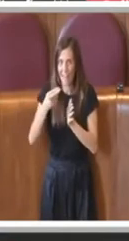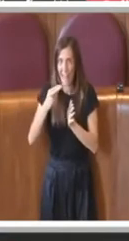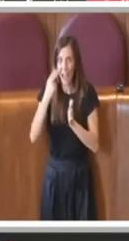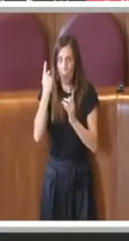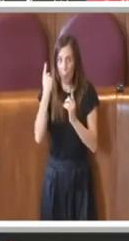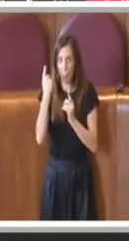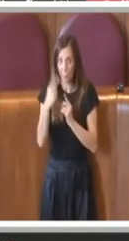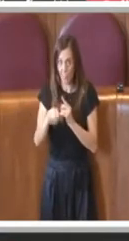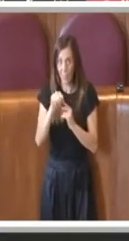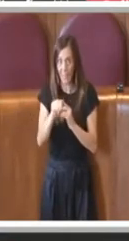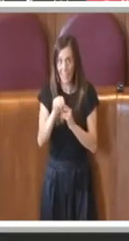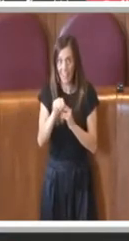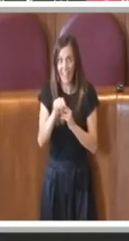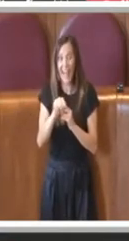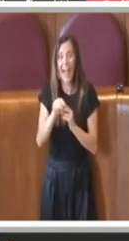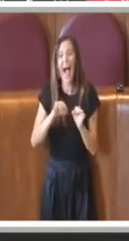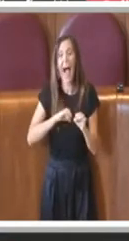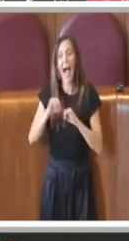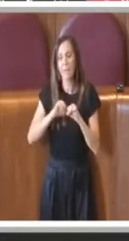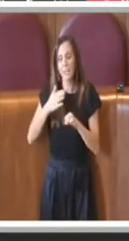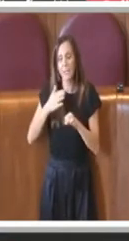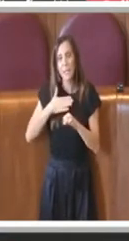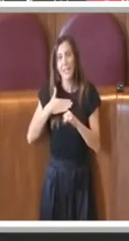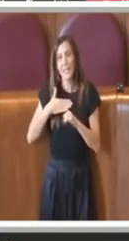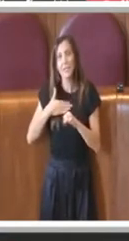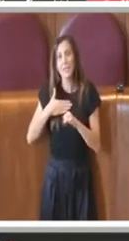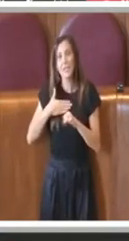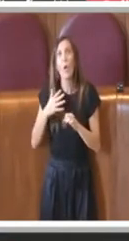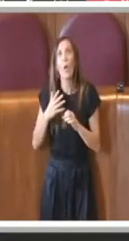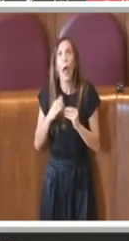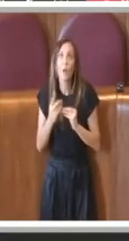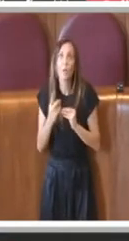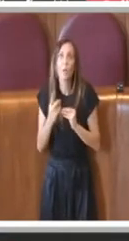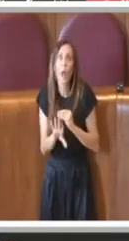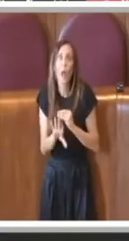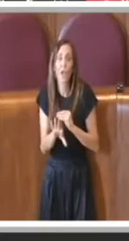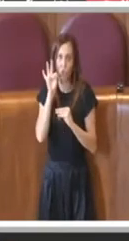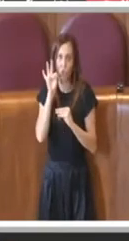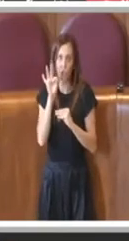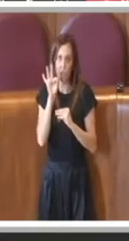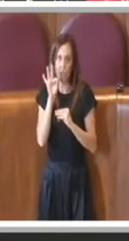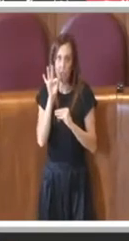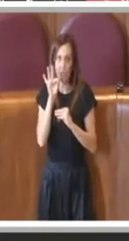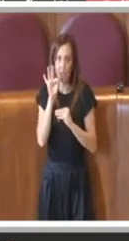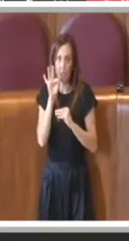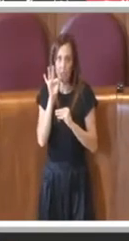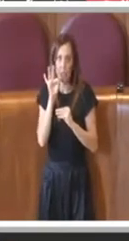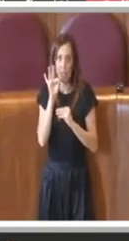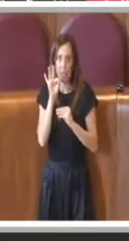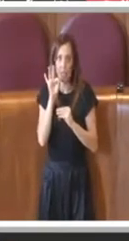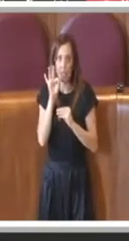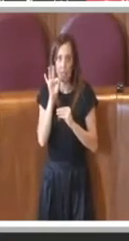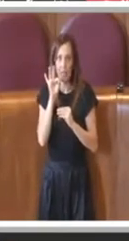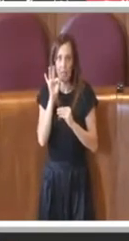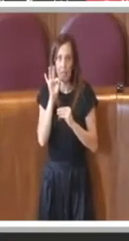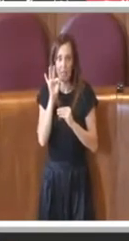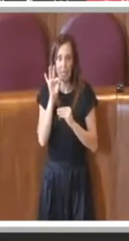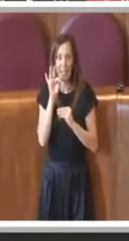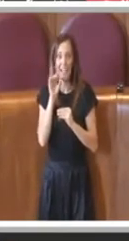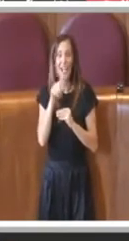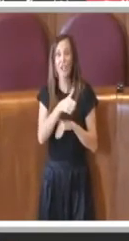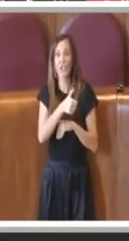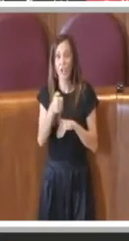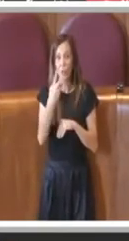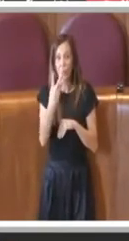questo punto l'amministrazione ha fatto una scelta, una scelta che di fatto li valuta